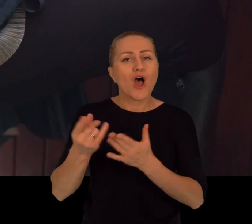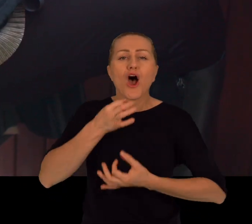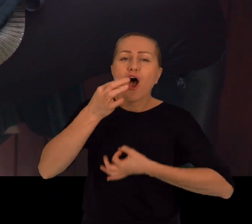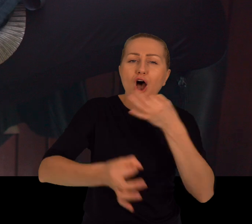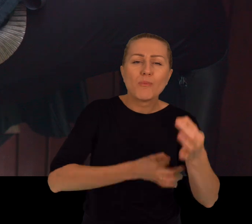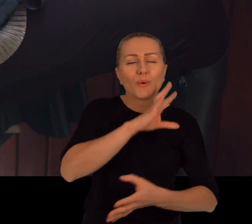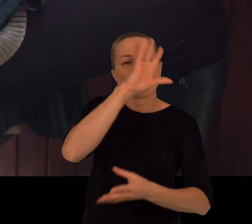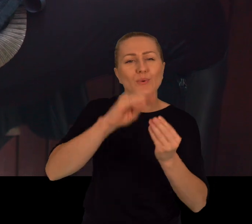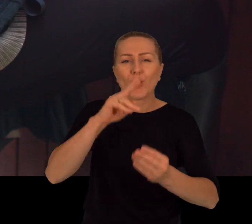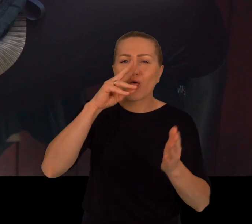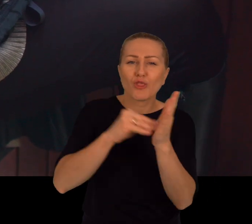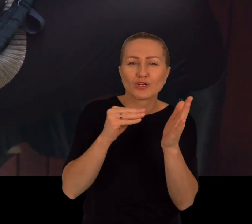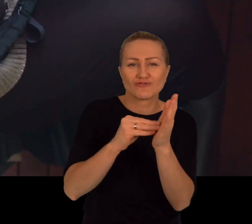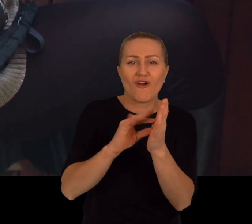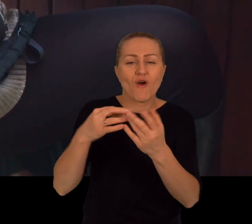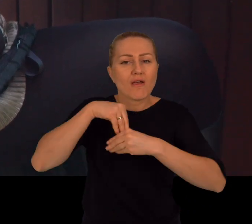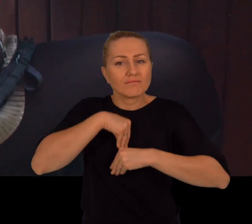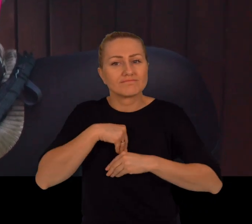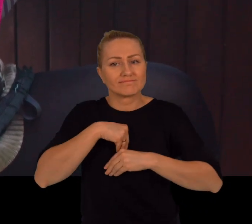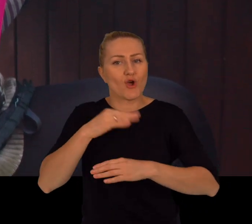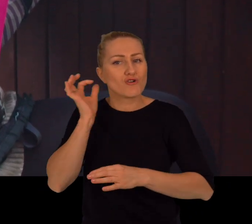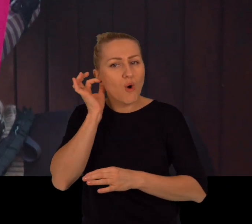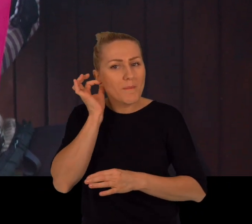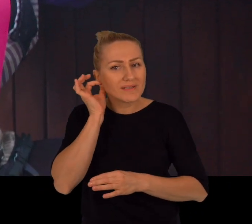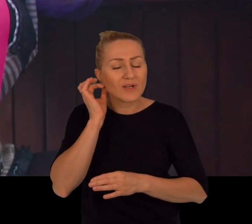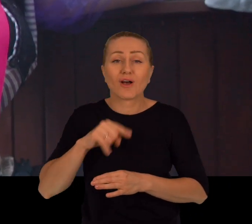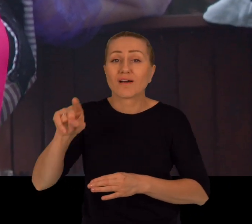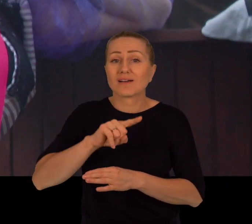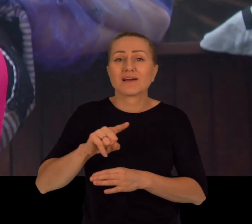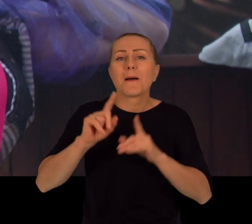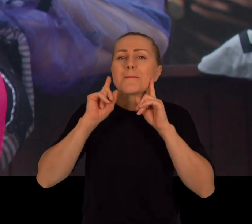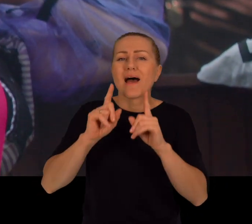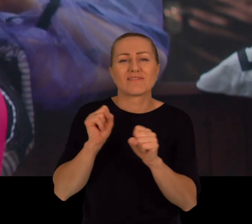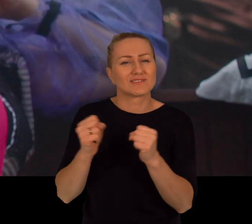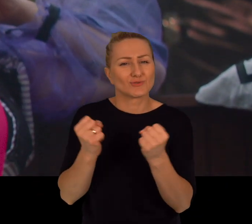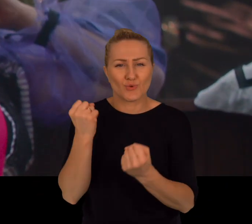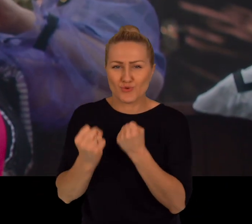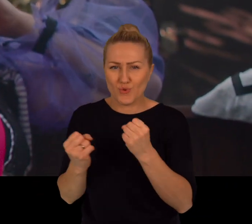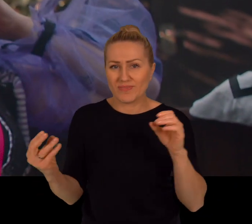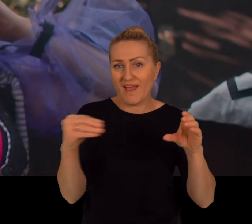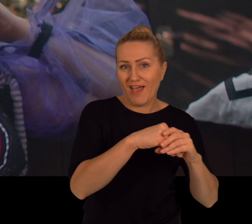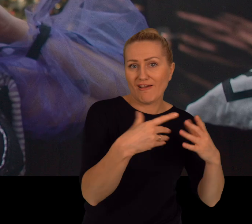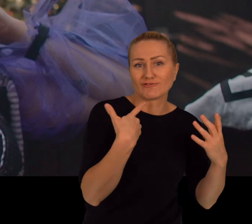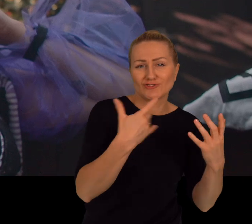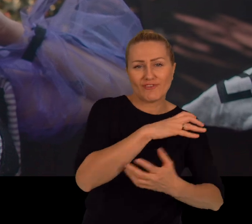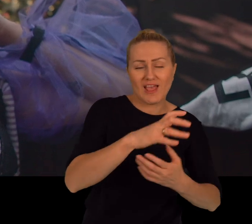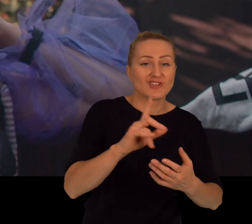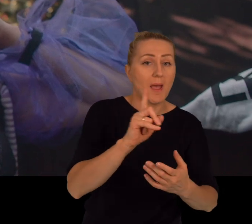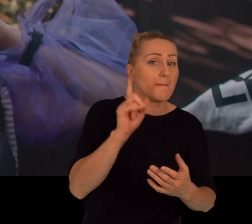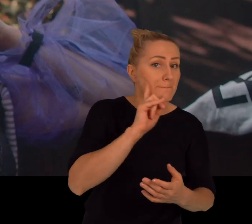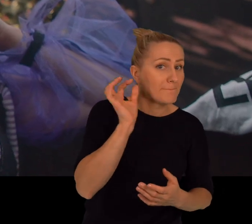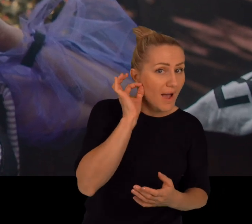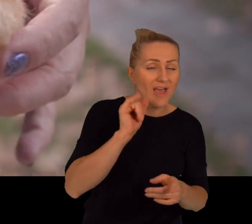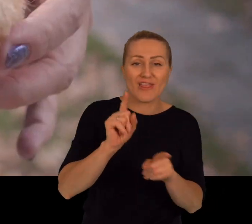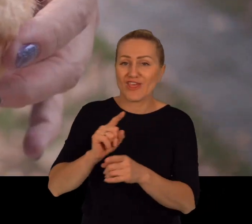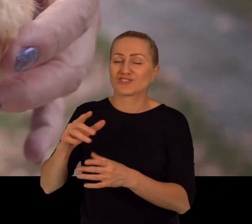bo jest opowieścią o doświadczeniu kobiecości, która jest trudna zarówno w hetero świecie, jak i w homo